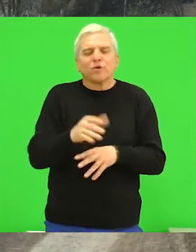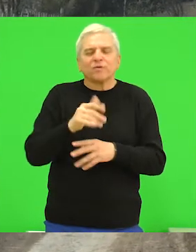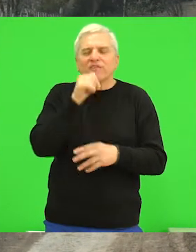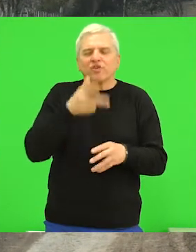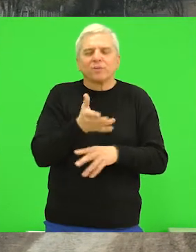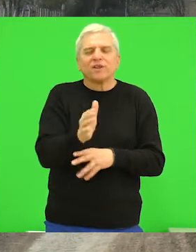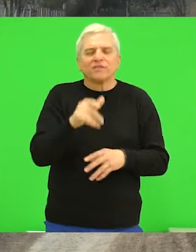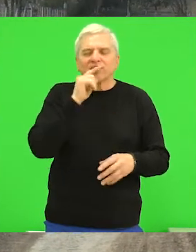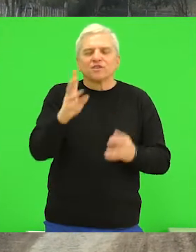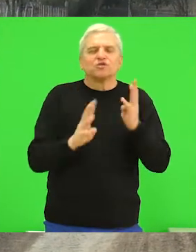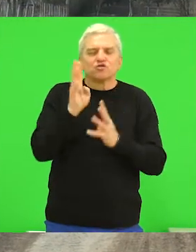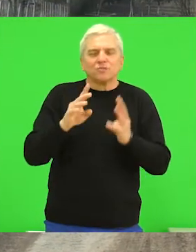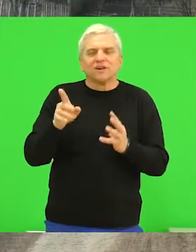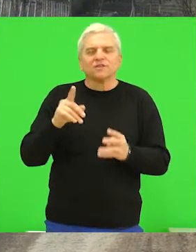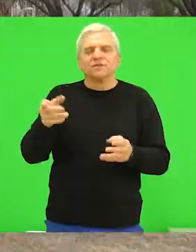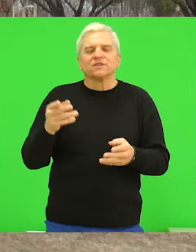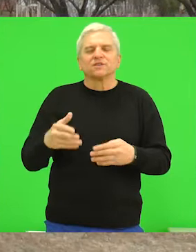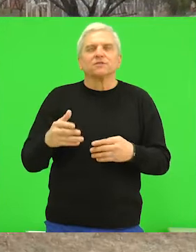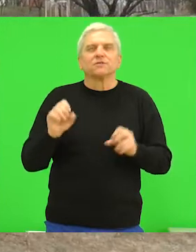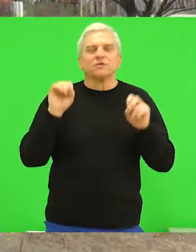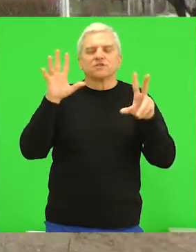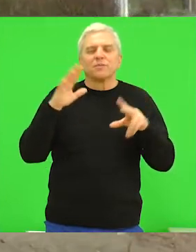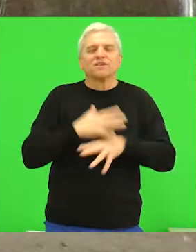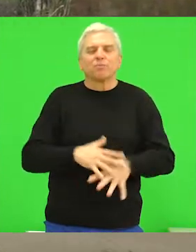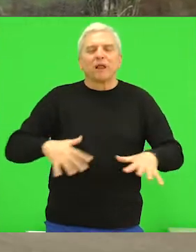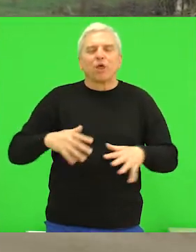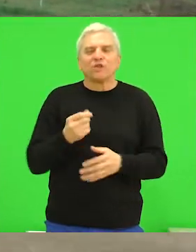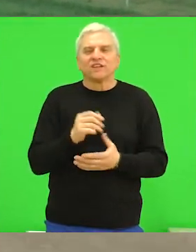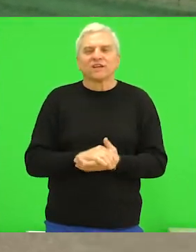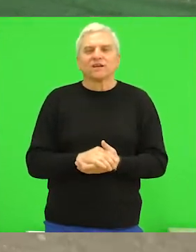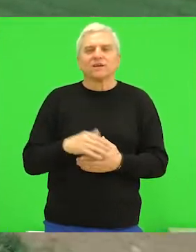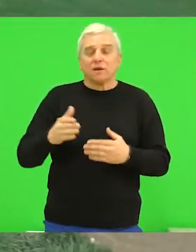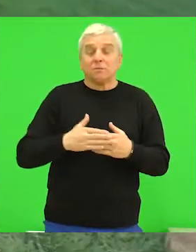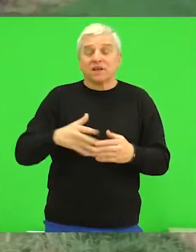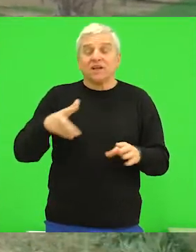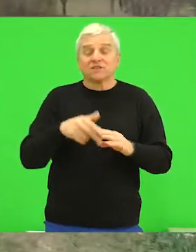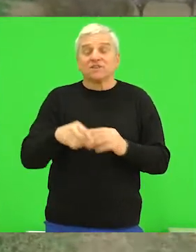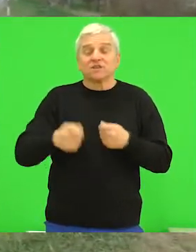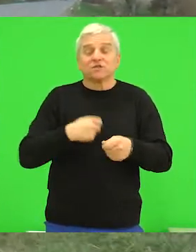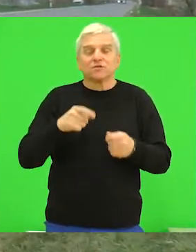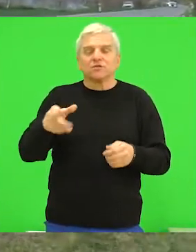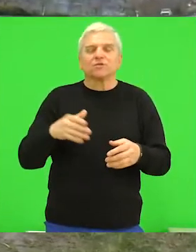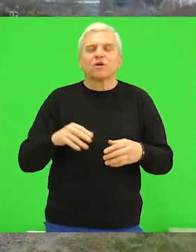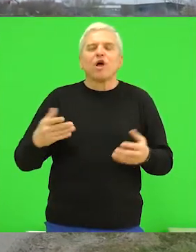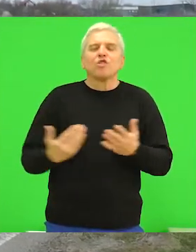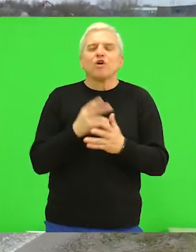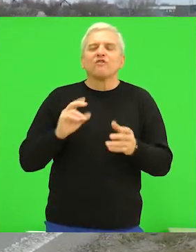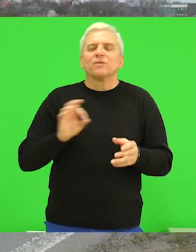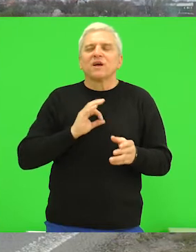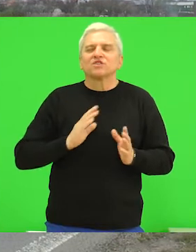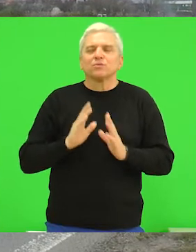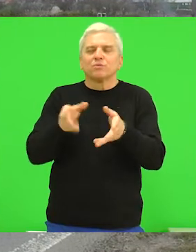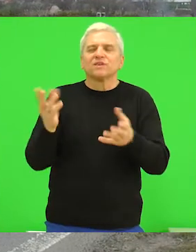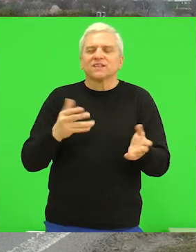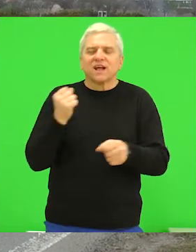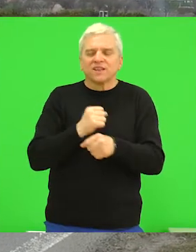poljoprivredu, vodoprivredu i šumarstvo iznosi 18 miliona dinara. Pri kraju su radovi na Novobečajskom putu